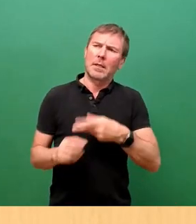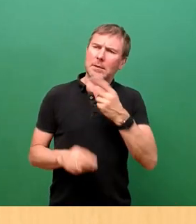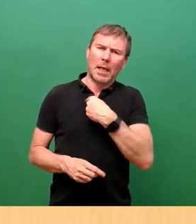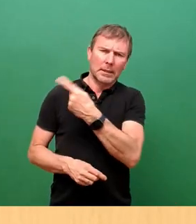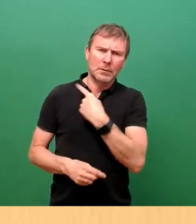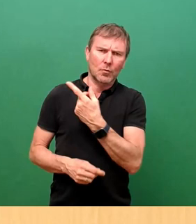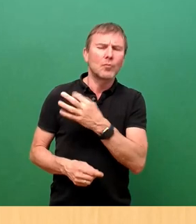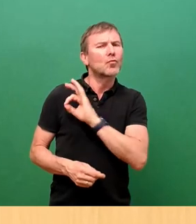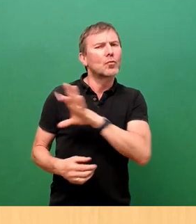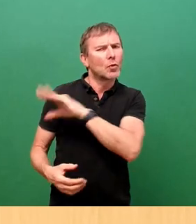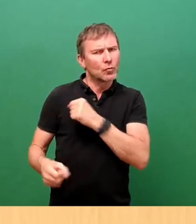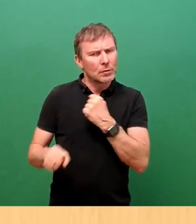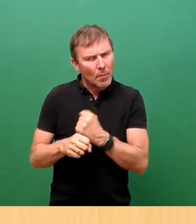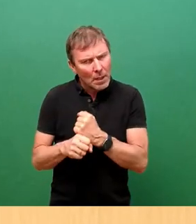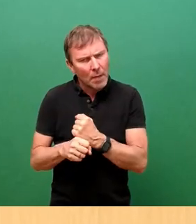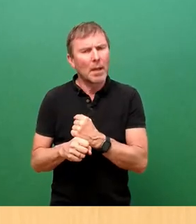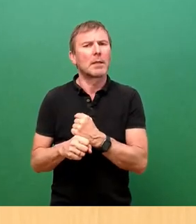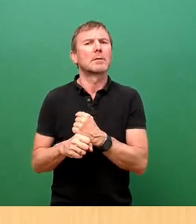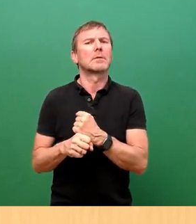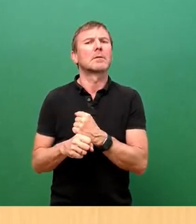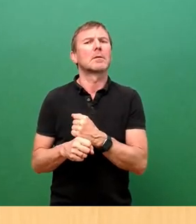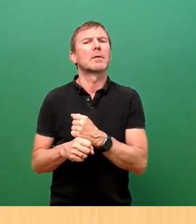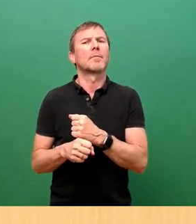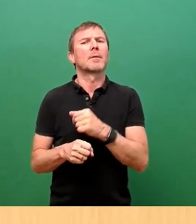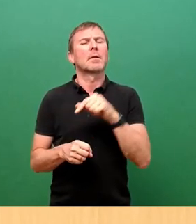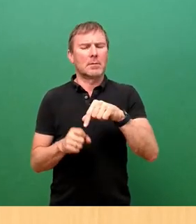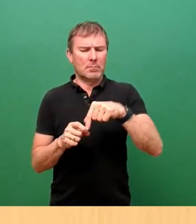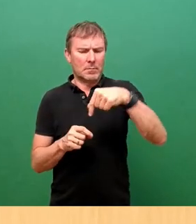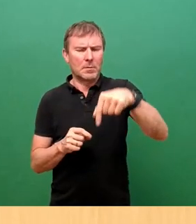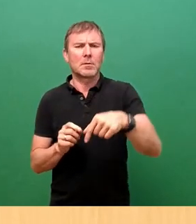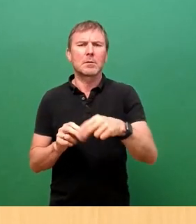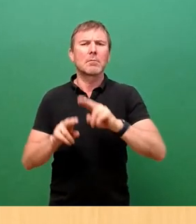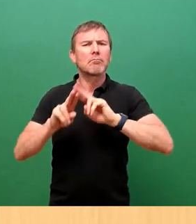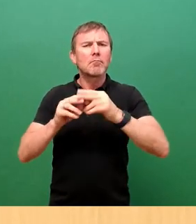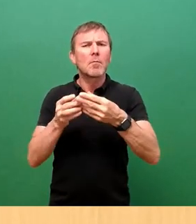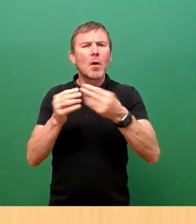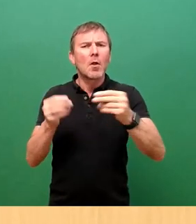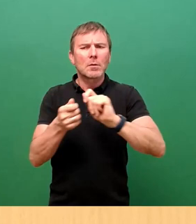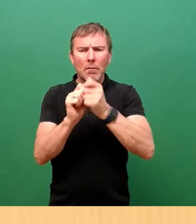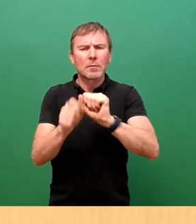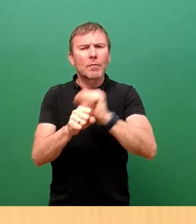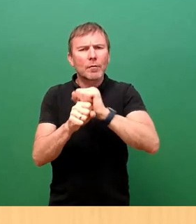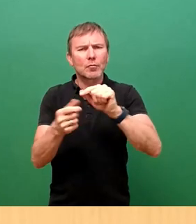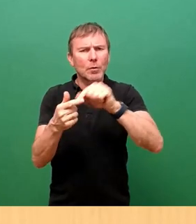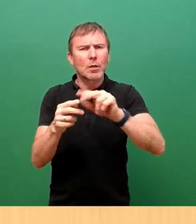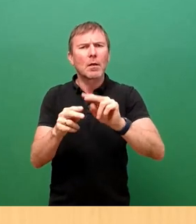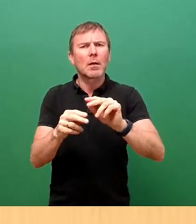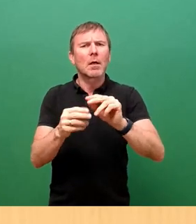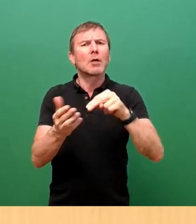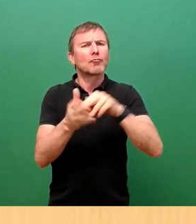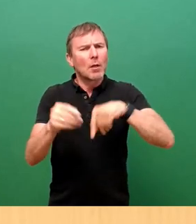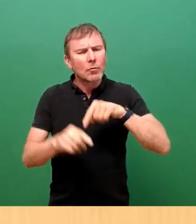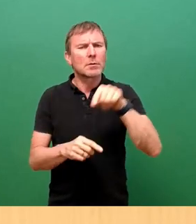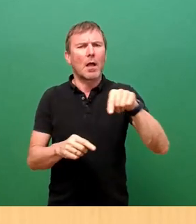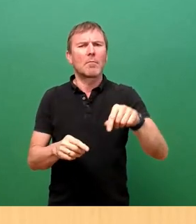Zusammenarbeit die noch anstehenden Tekturen, die letzten Erwiderungen zu den Stellungnahmen aus der Online